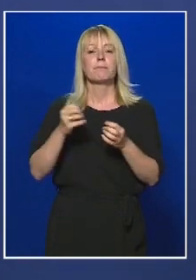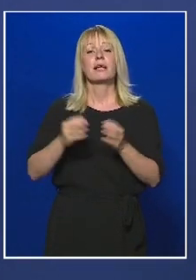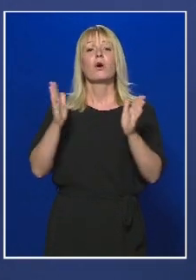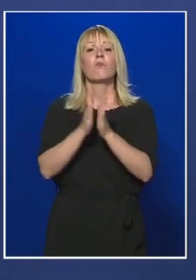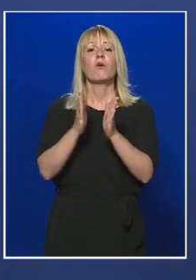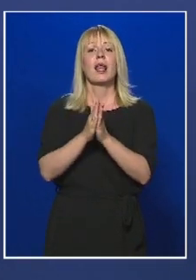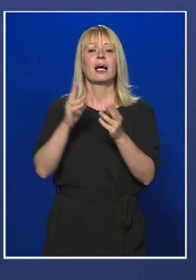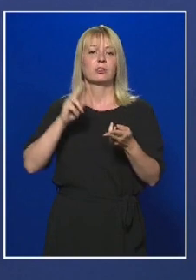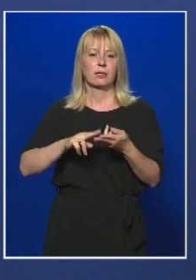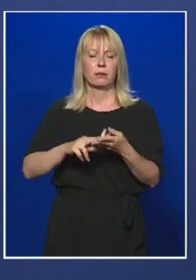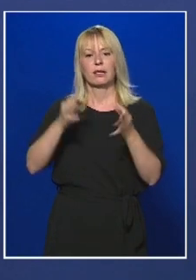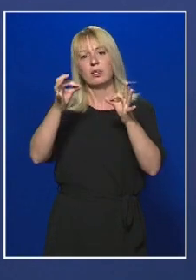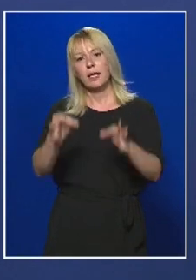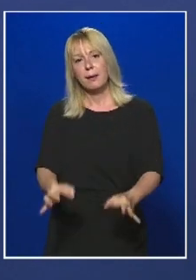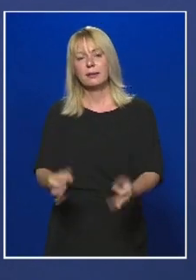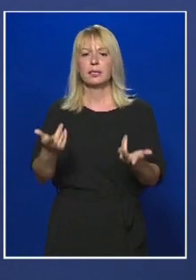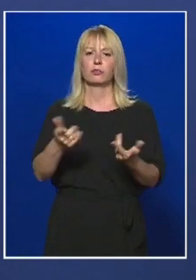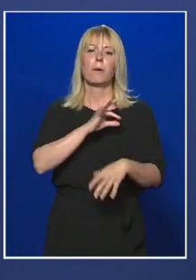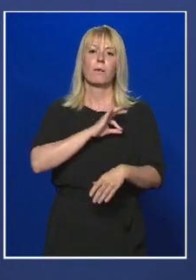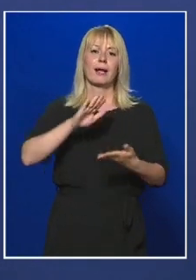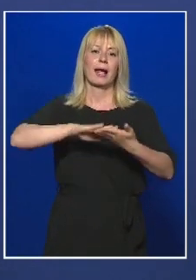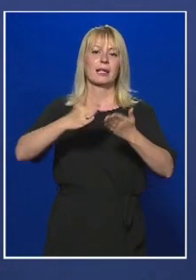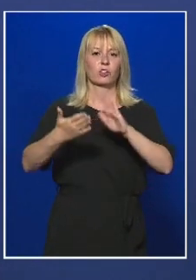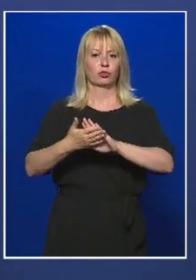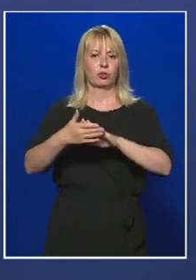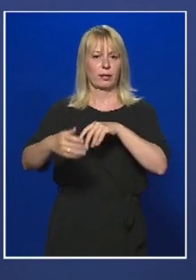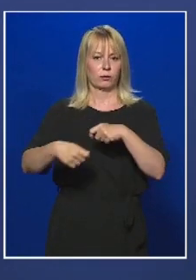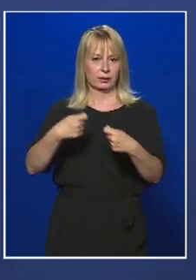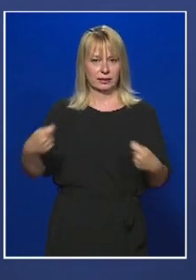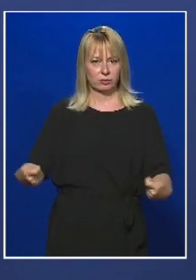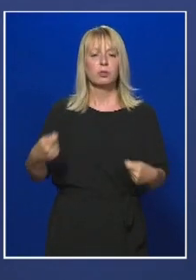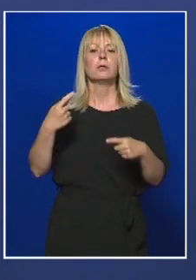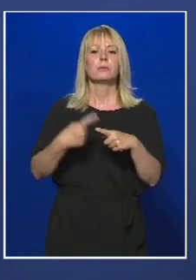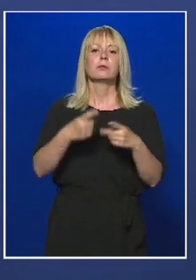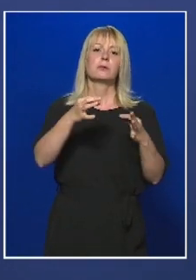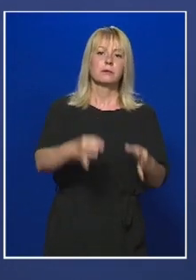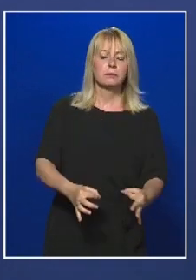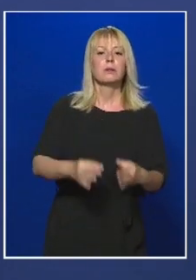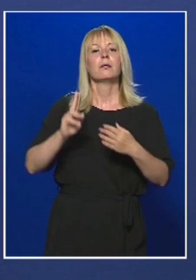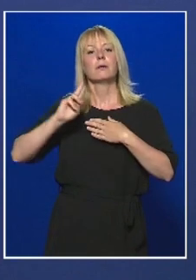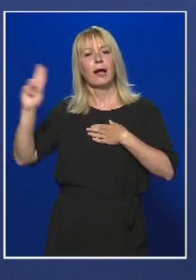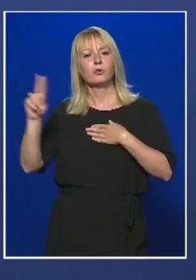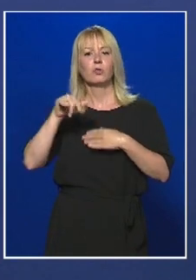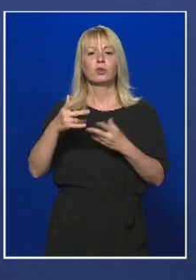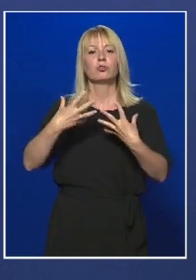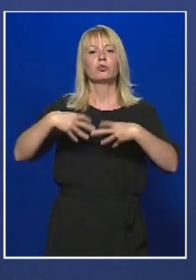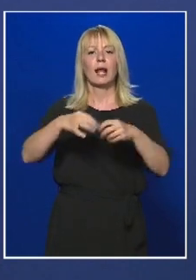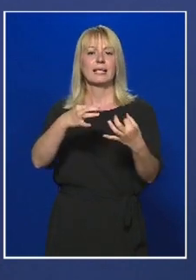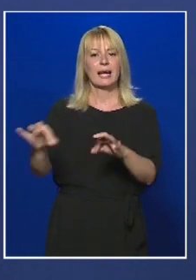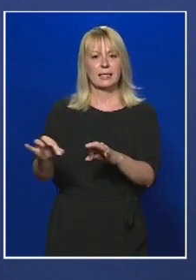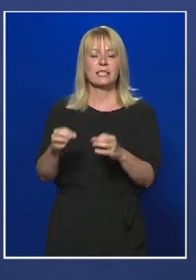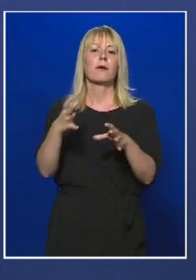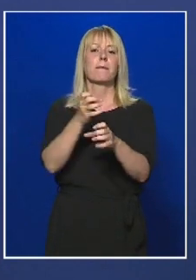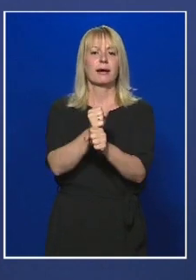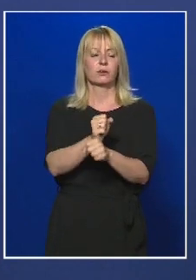szertartásokra, a temetésre, a polgári házasságkötésre, a temestést, illetve a házasságkötést követő családi rendezvények